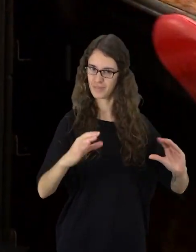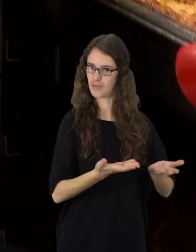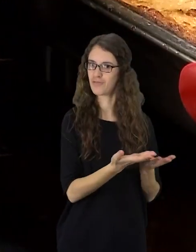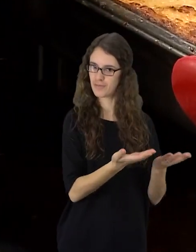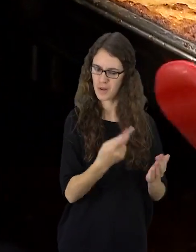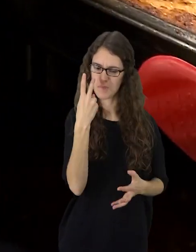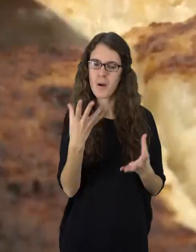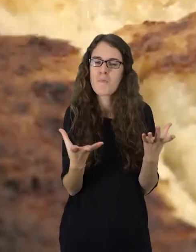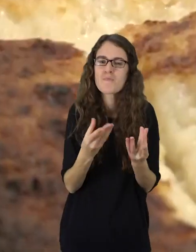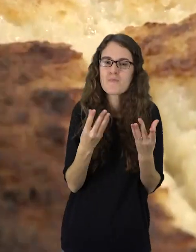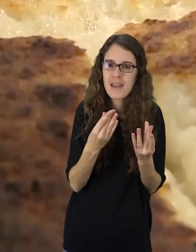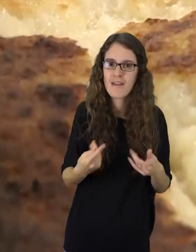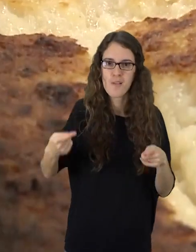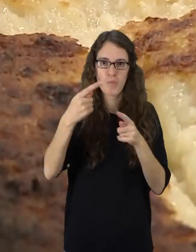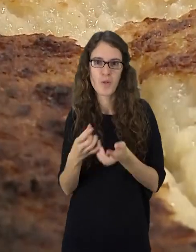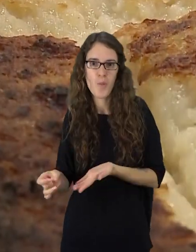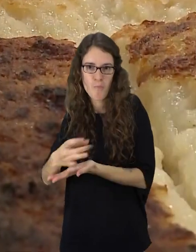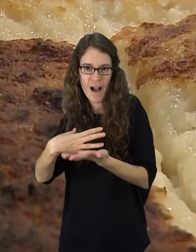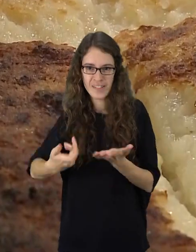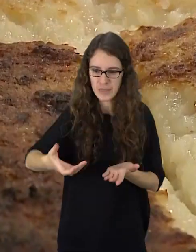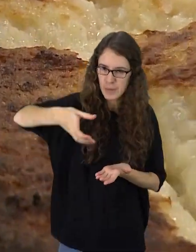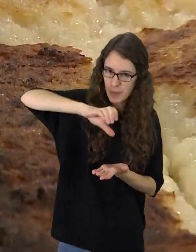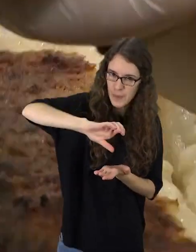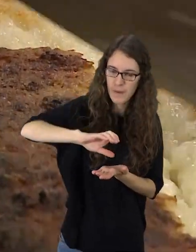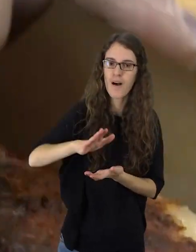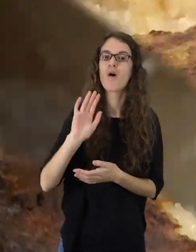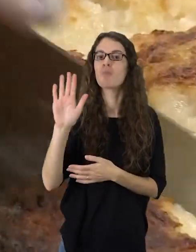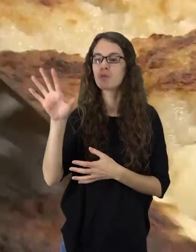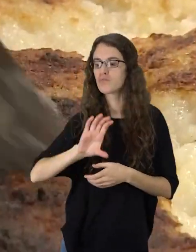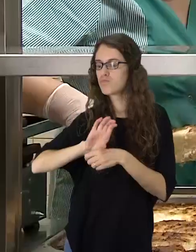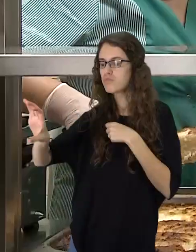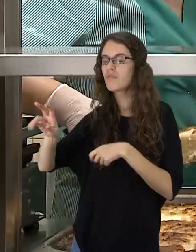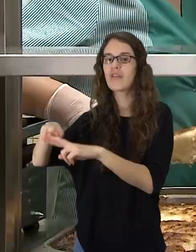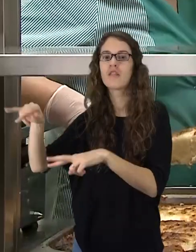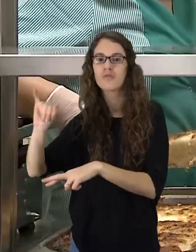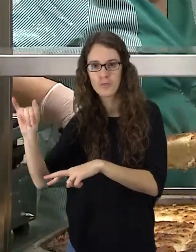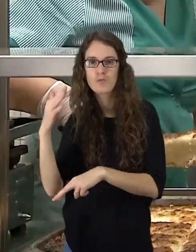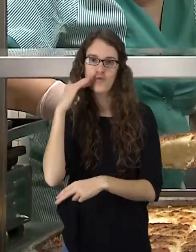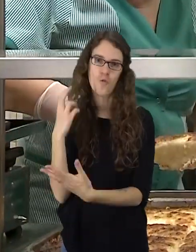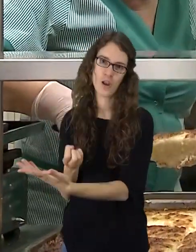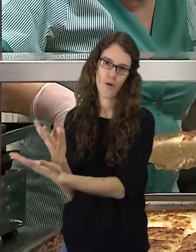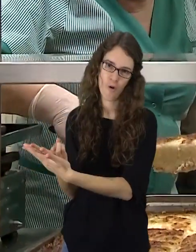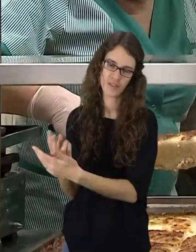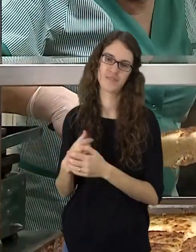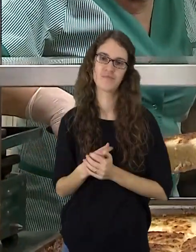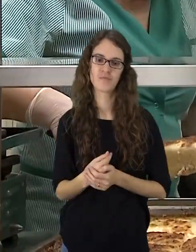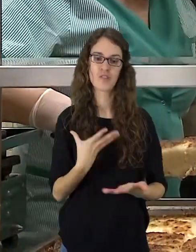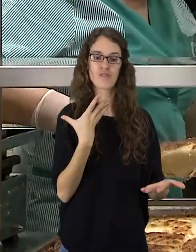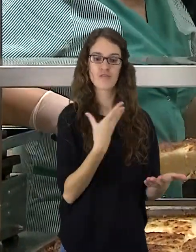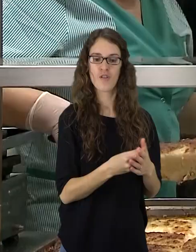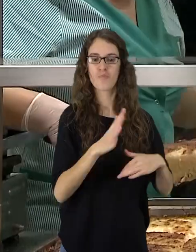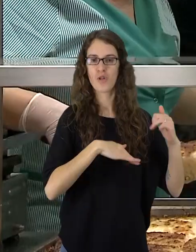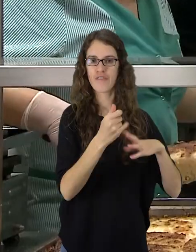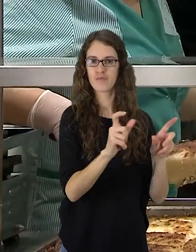tėlių spūrus patie kalas pagartintas padažų netrukus iš keliaus į Respublikinę Šiaulių ligoninę. Tai mūsų miesto profesinio